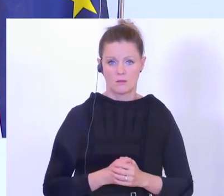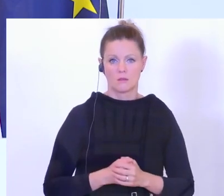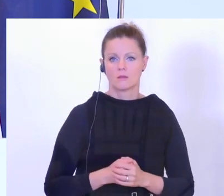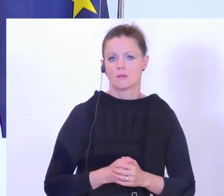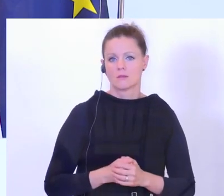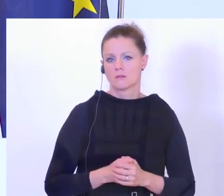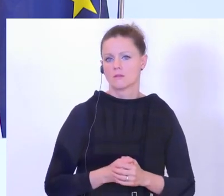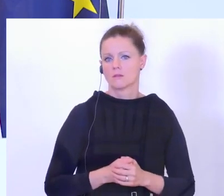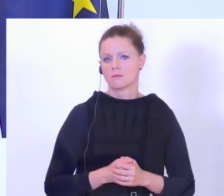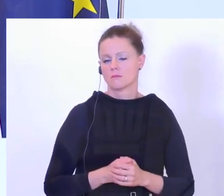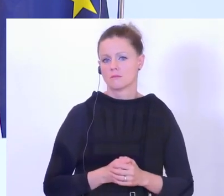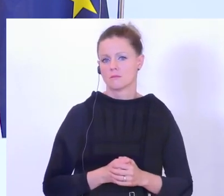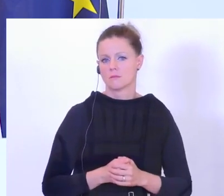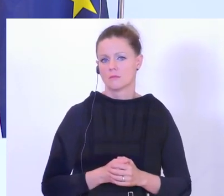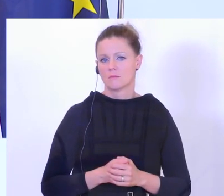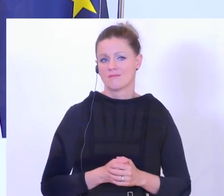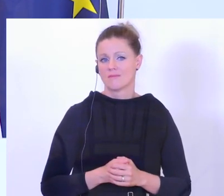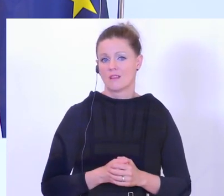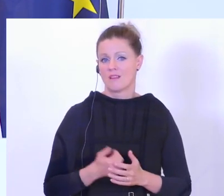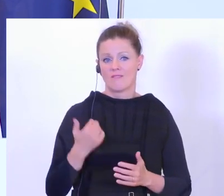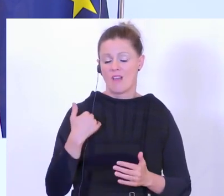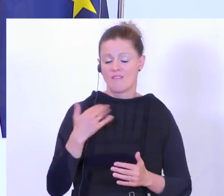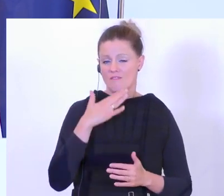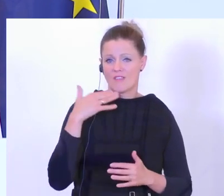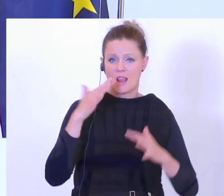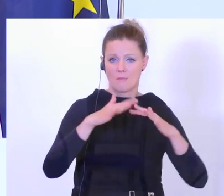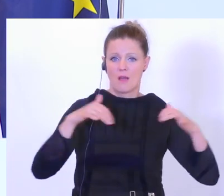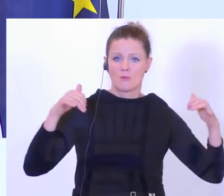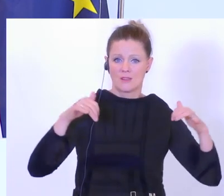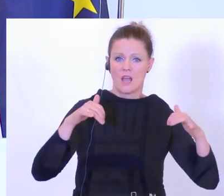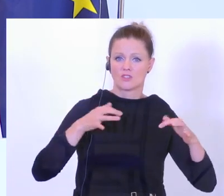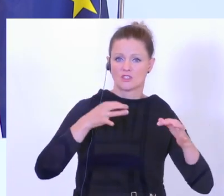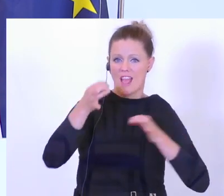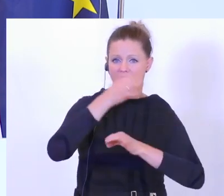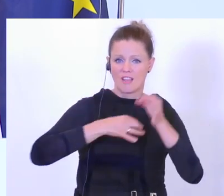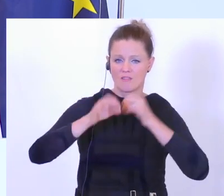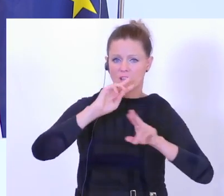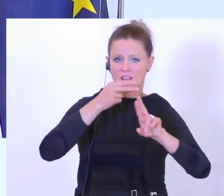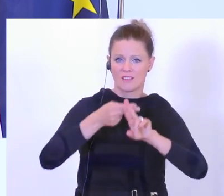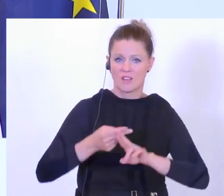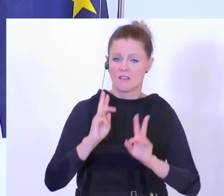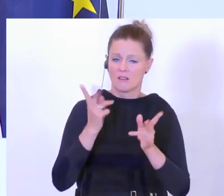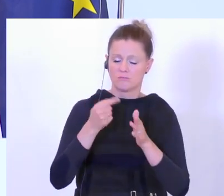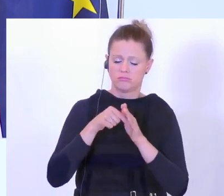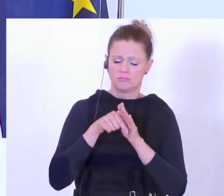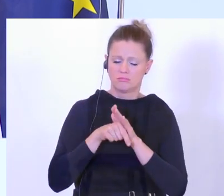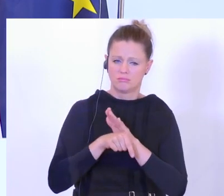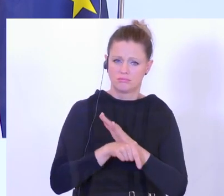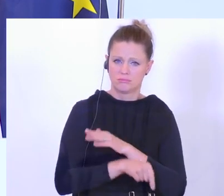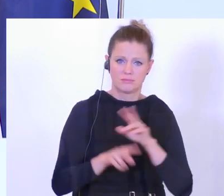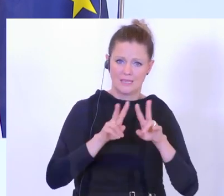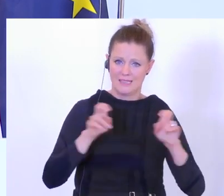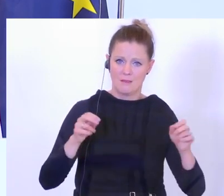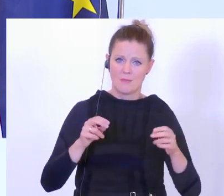haben wir sehr, sehr viele parlamentarische Anfragen zum Beispiel auch schon beantwortet. Ich könnte hier sehr, sehr tief in dieses